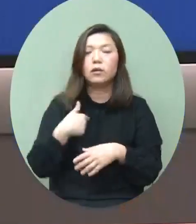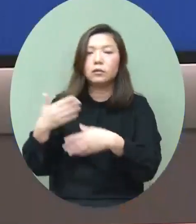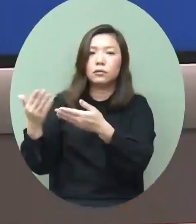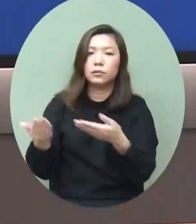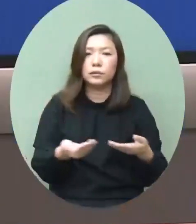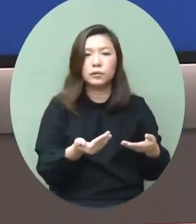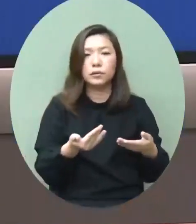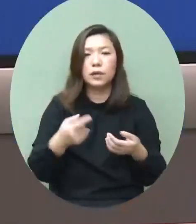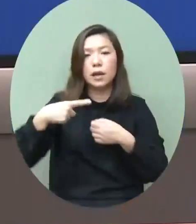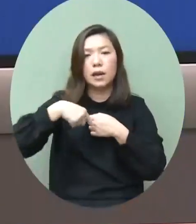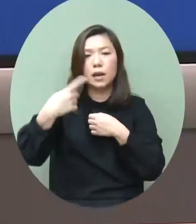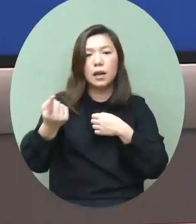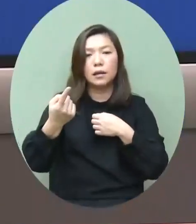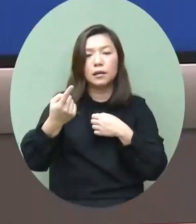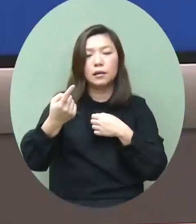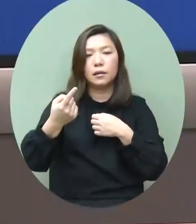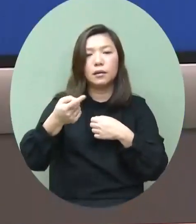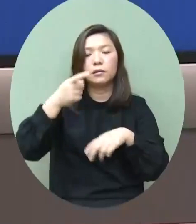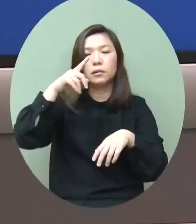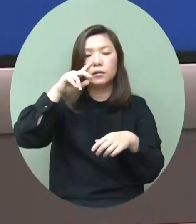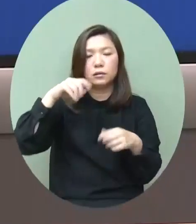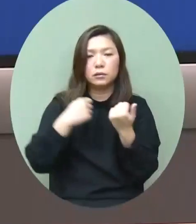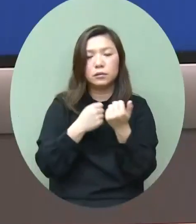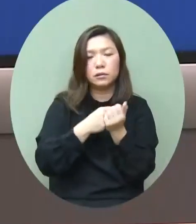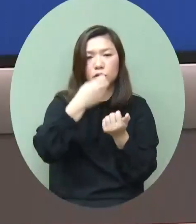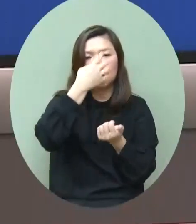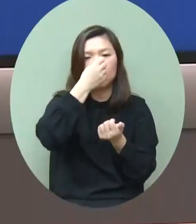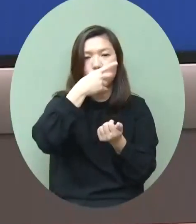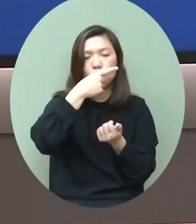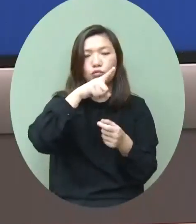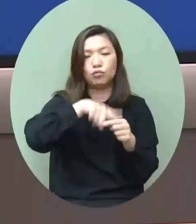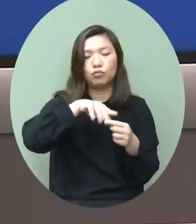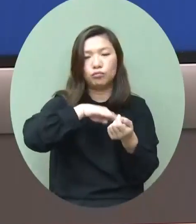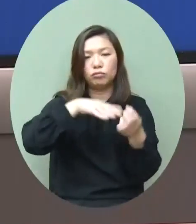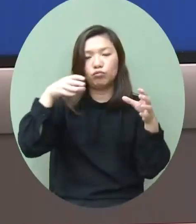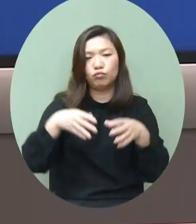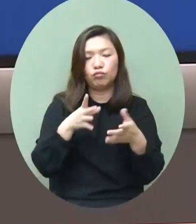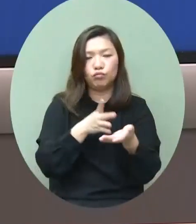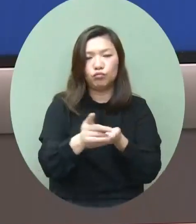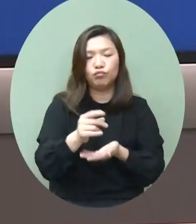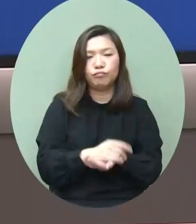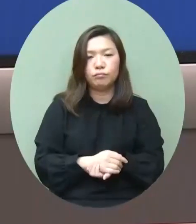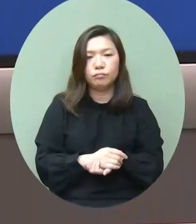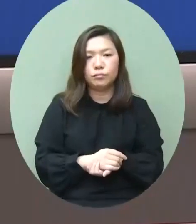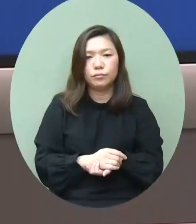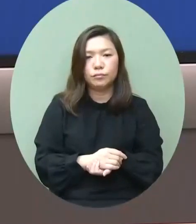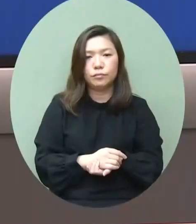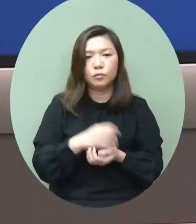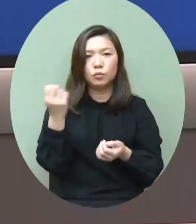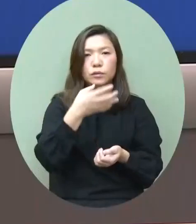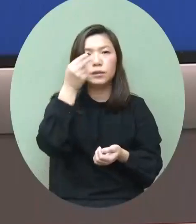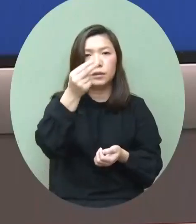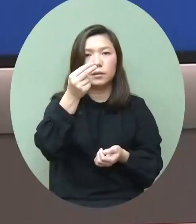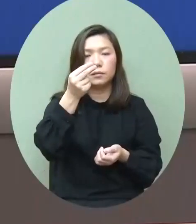另一批內地的援港的專家來這一次就是一共七